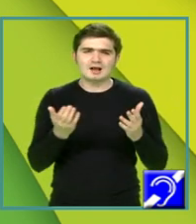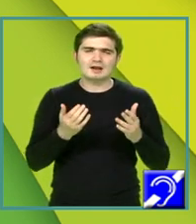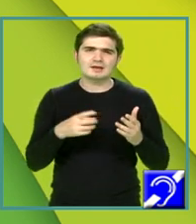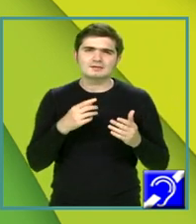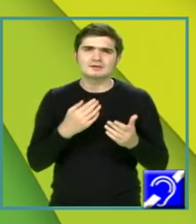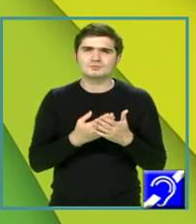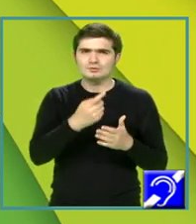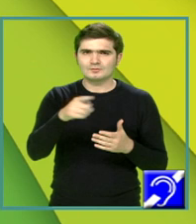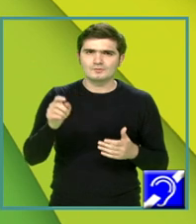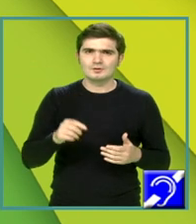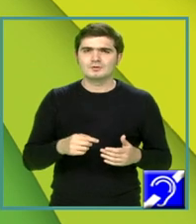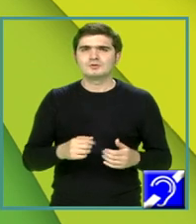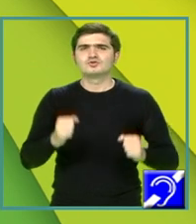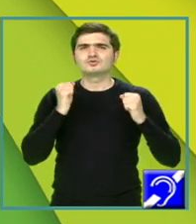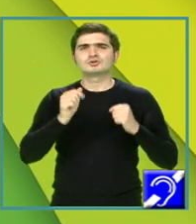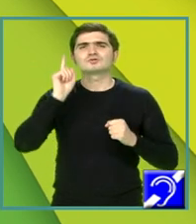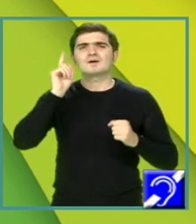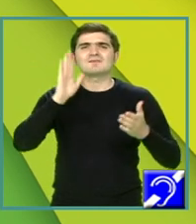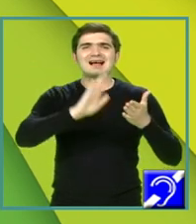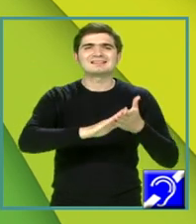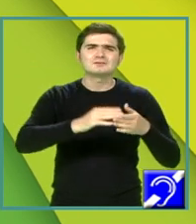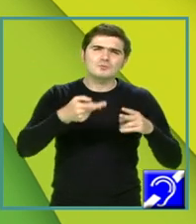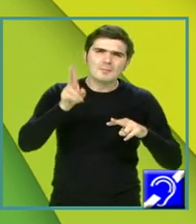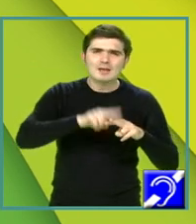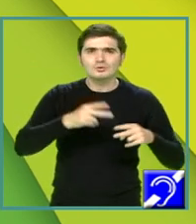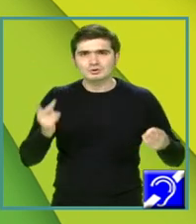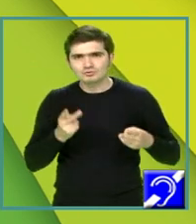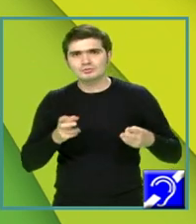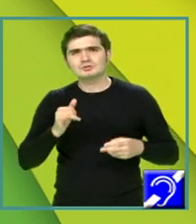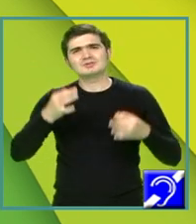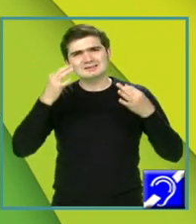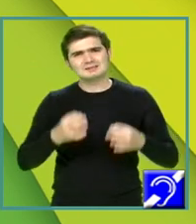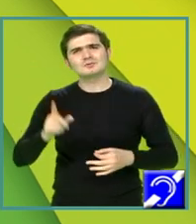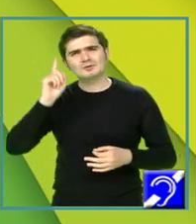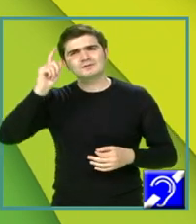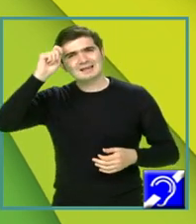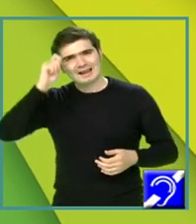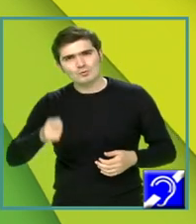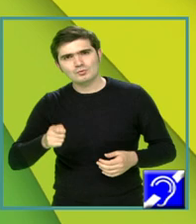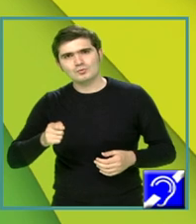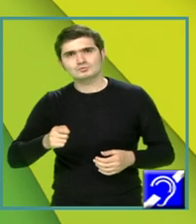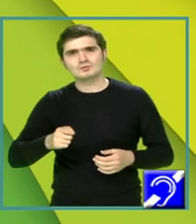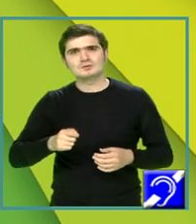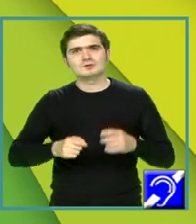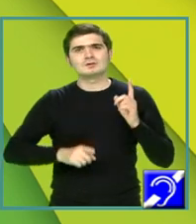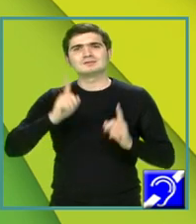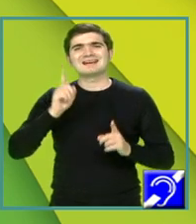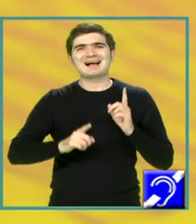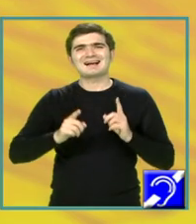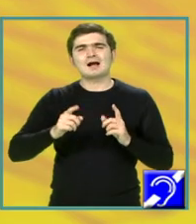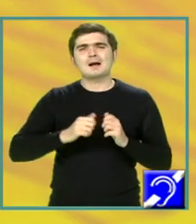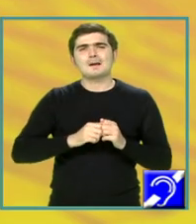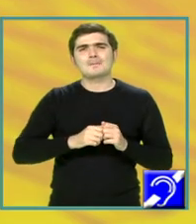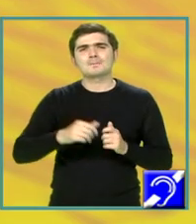este adresat. Succesul va fi atins cu mai multă ușurință și, cu siguranță, vă va fi recunoscut în condițiile în care veți